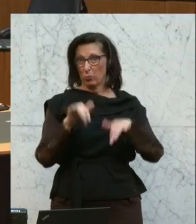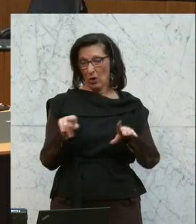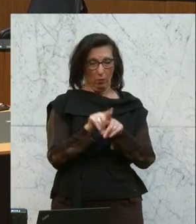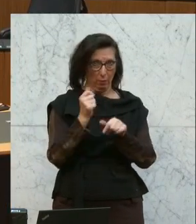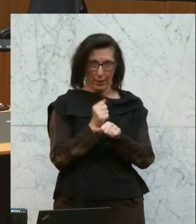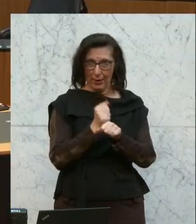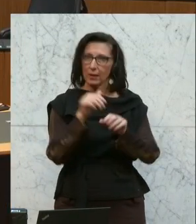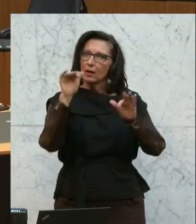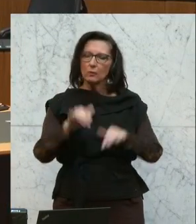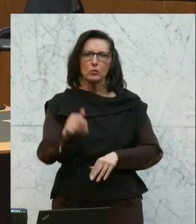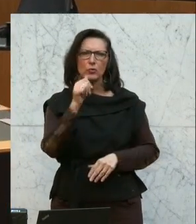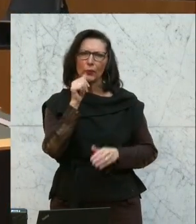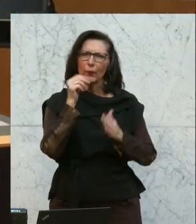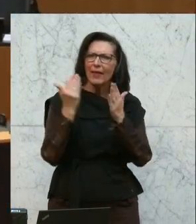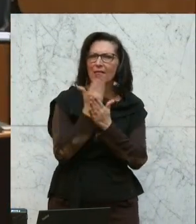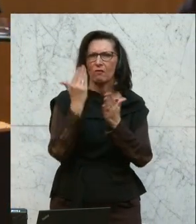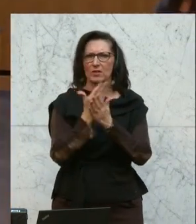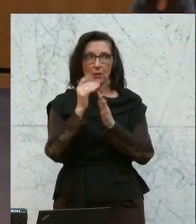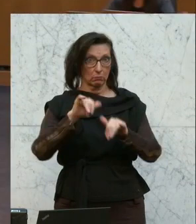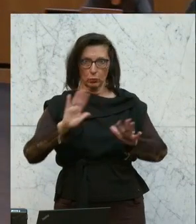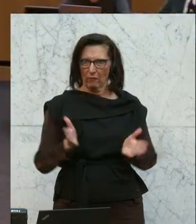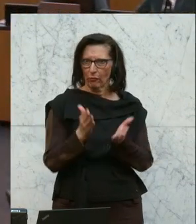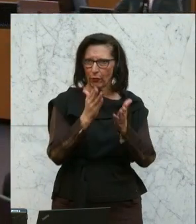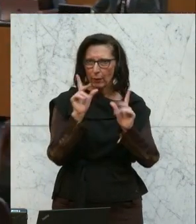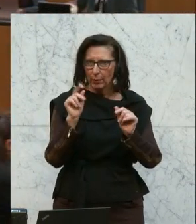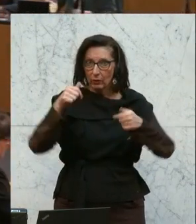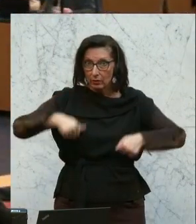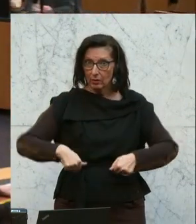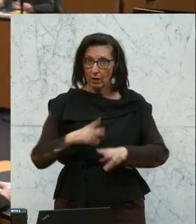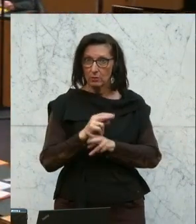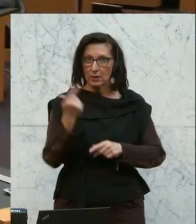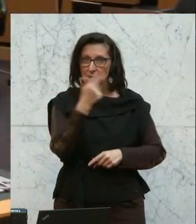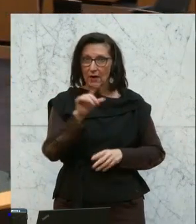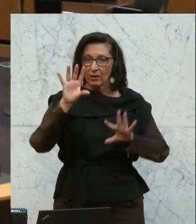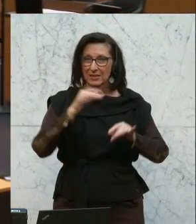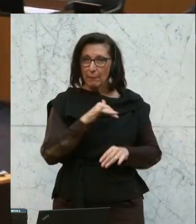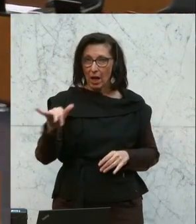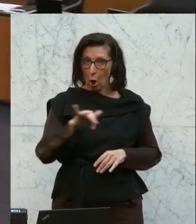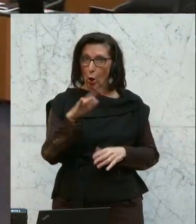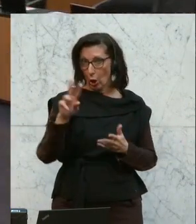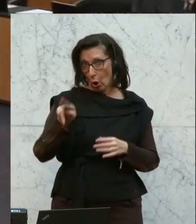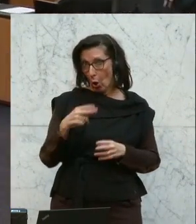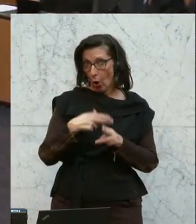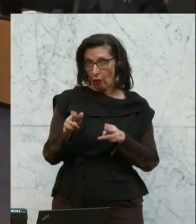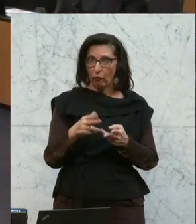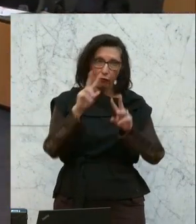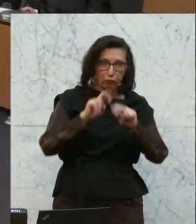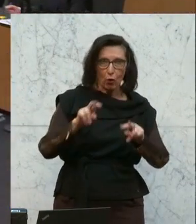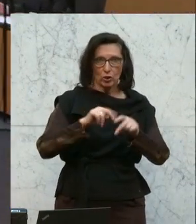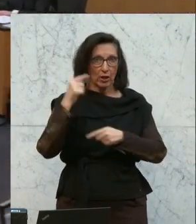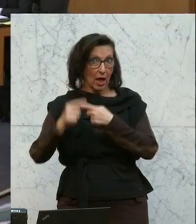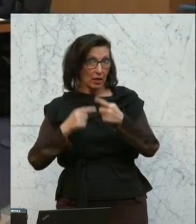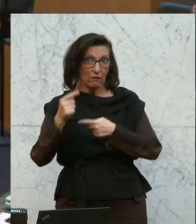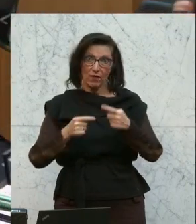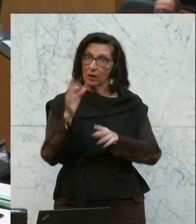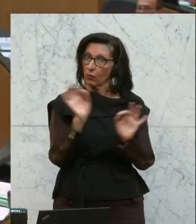Wir müssen grüne Innovation fördern. Das bedeutet bei uns 210 Millionen Euro für Forschung und Entwicklung für eine klimaneutrale Industrie. Wir